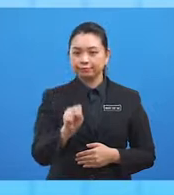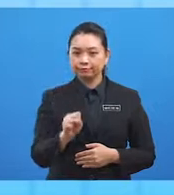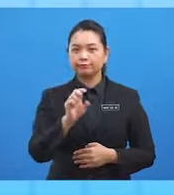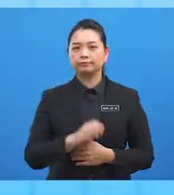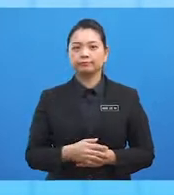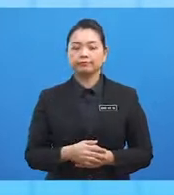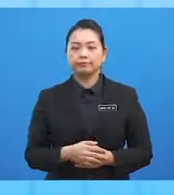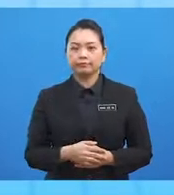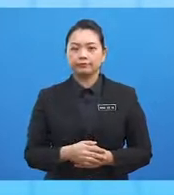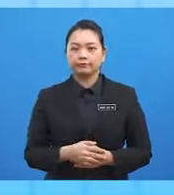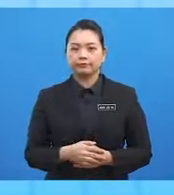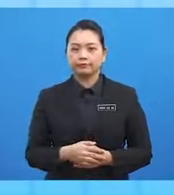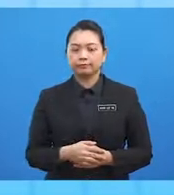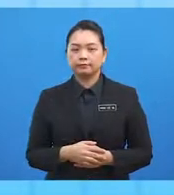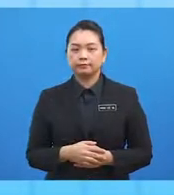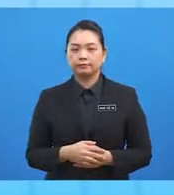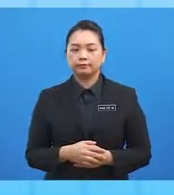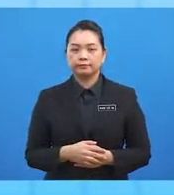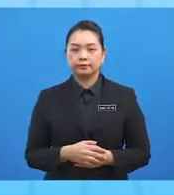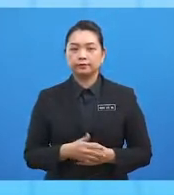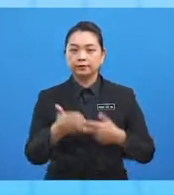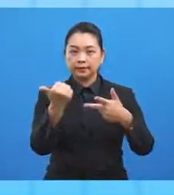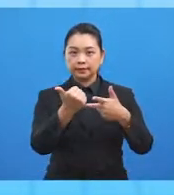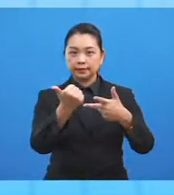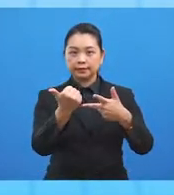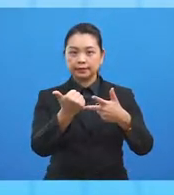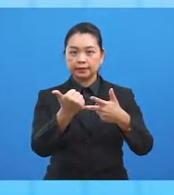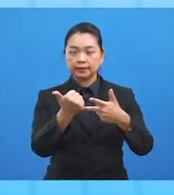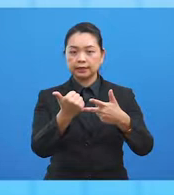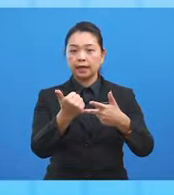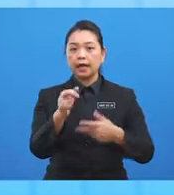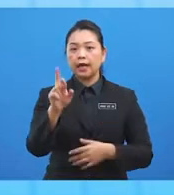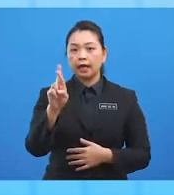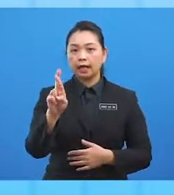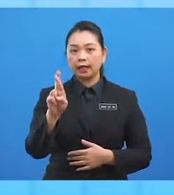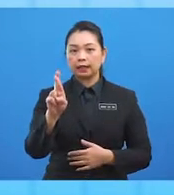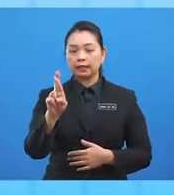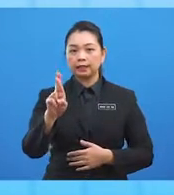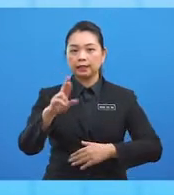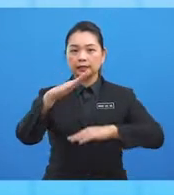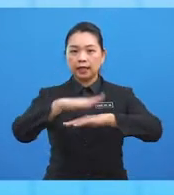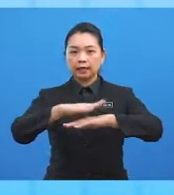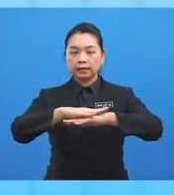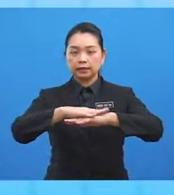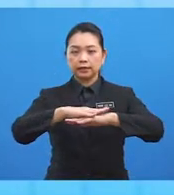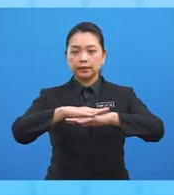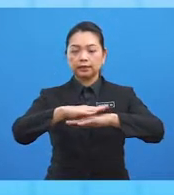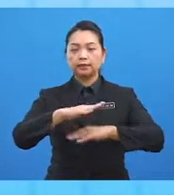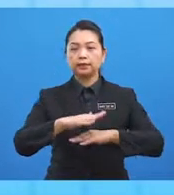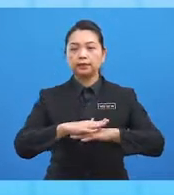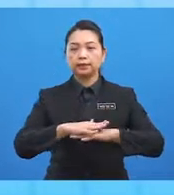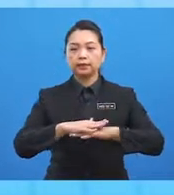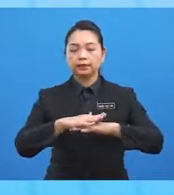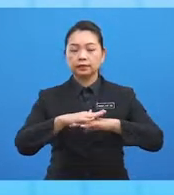selatan. Manakala, soalan C pula, kedudukan R berada di selatan